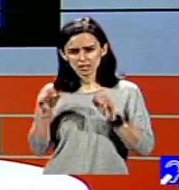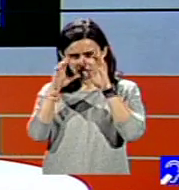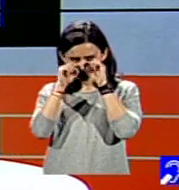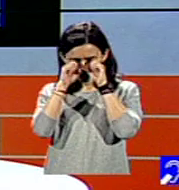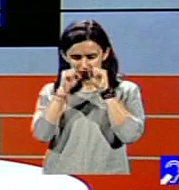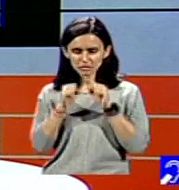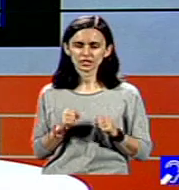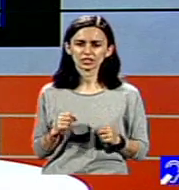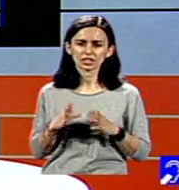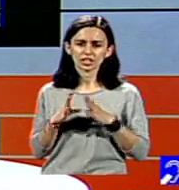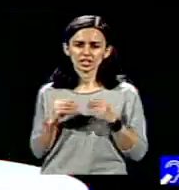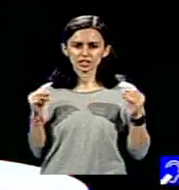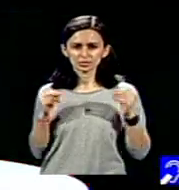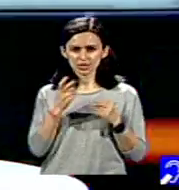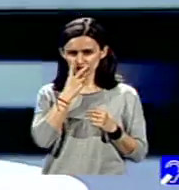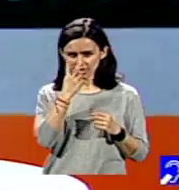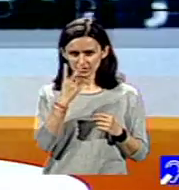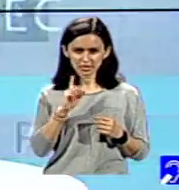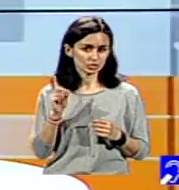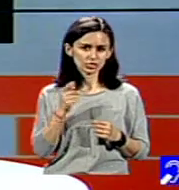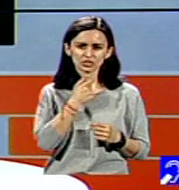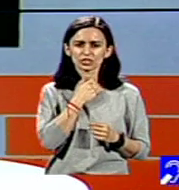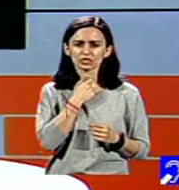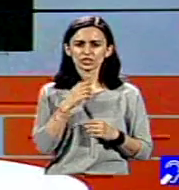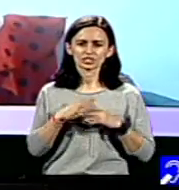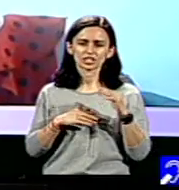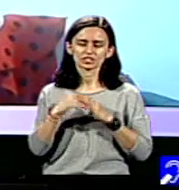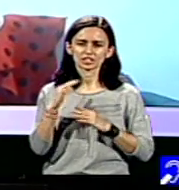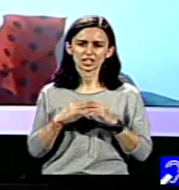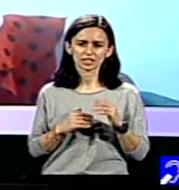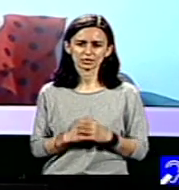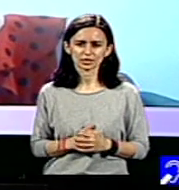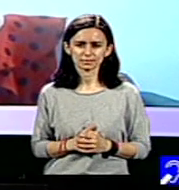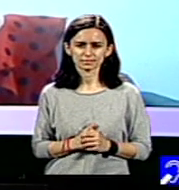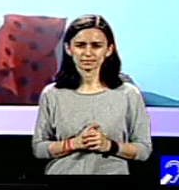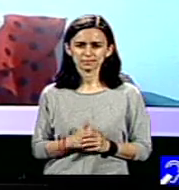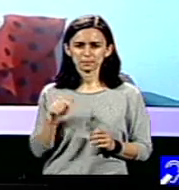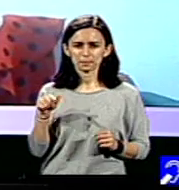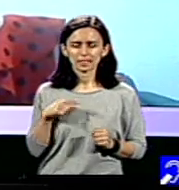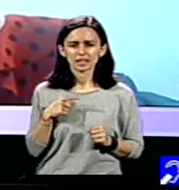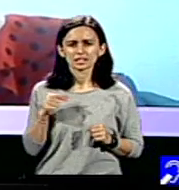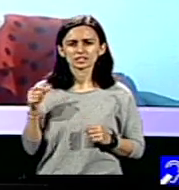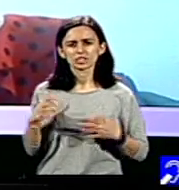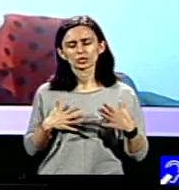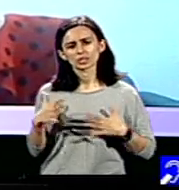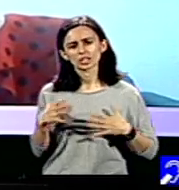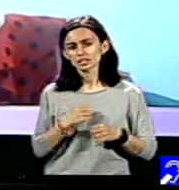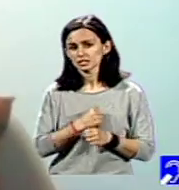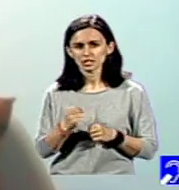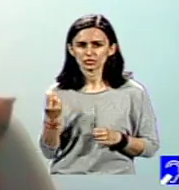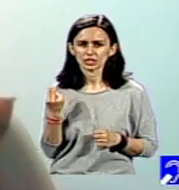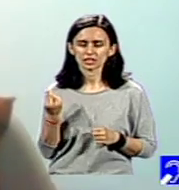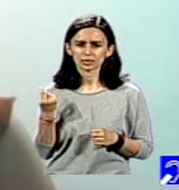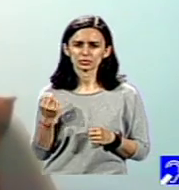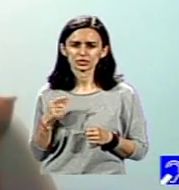văzul, după cum foarte bine știm, nu vocea și talentul. Exact, el este un artist de folk în general foarte bun,